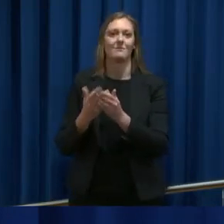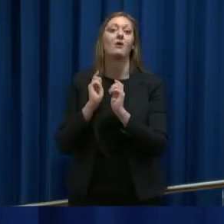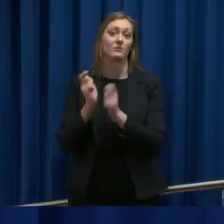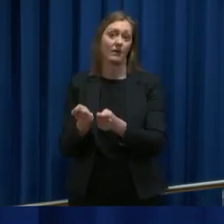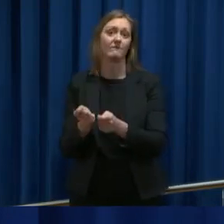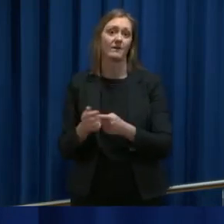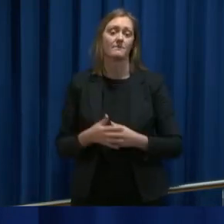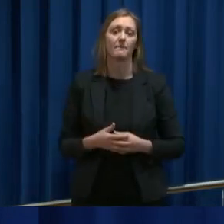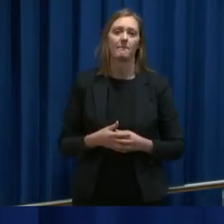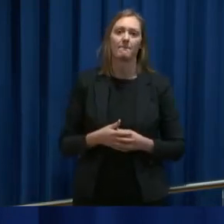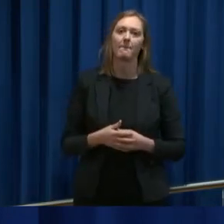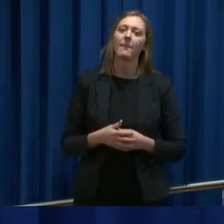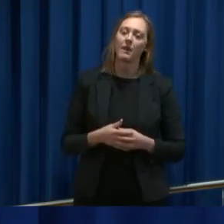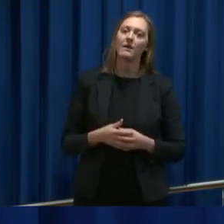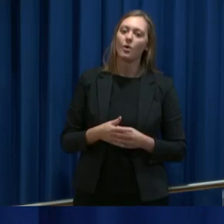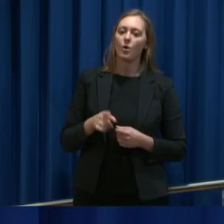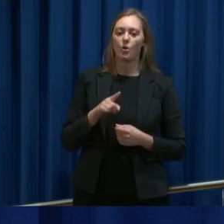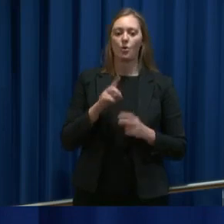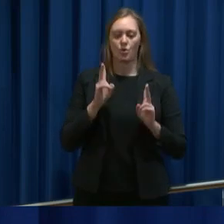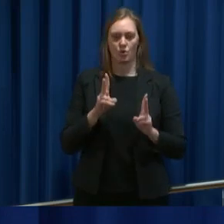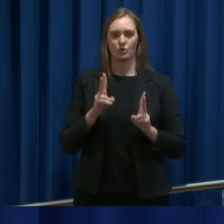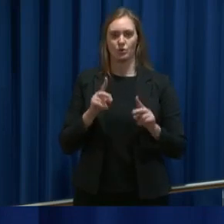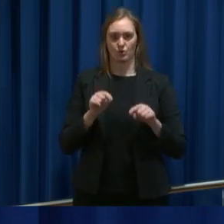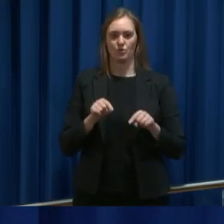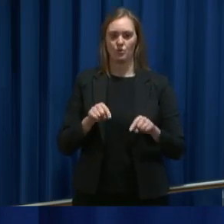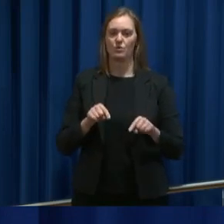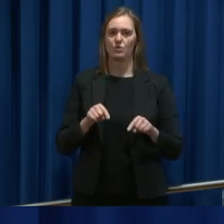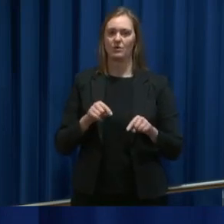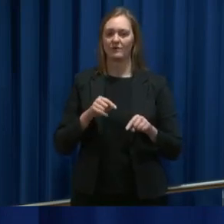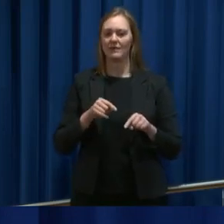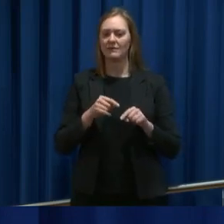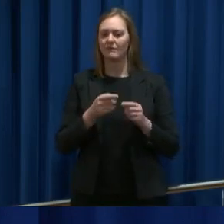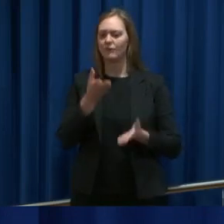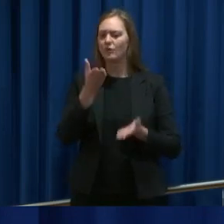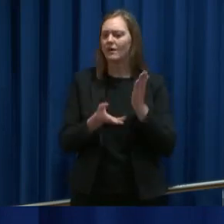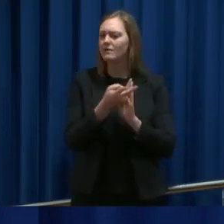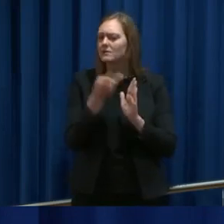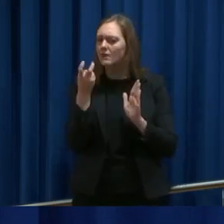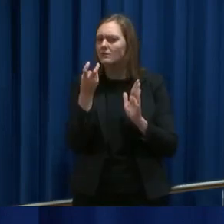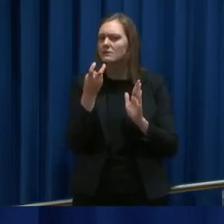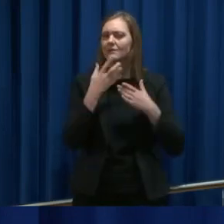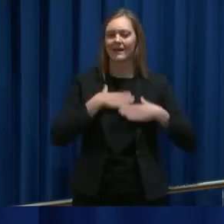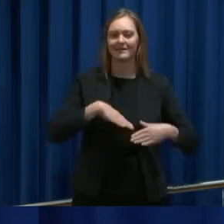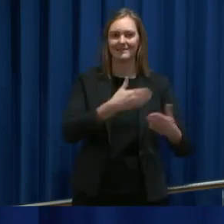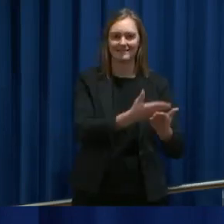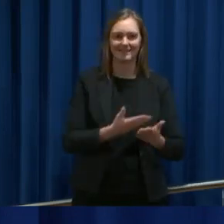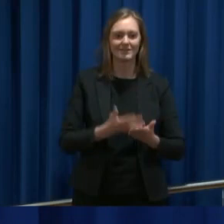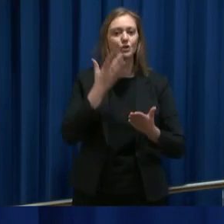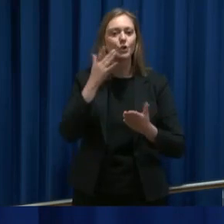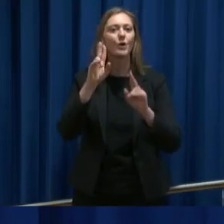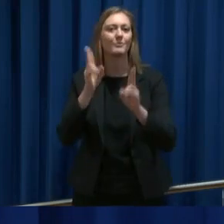er det sånn at det gjørs også nå strenge vurderinger i helsetjenesten på når en bruker nå